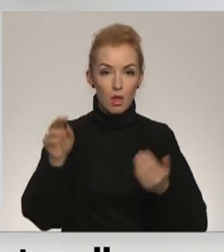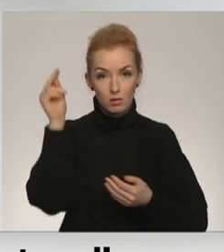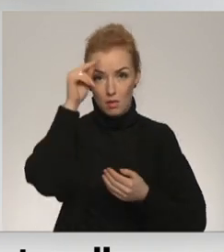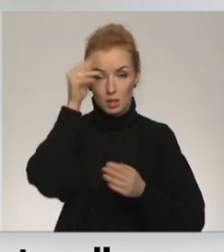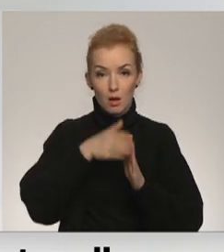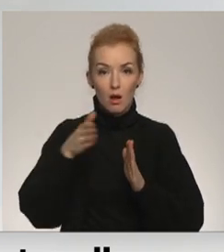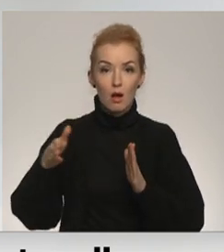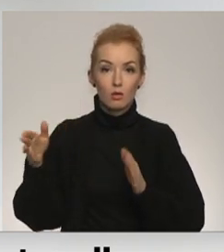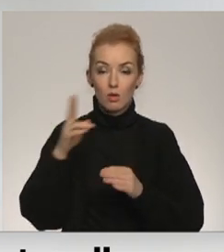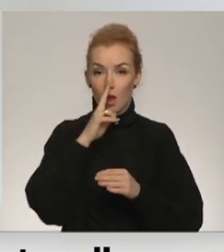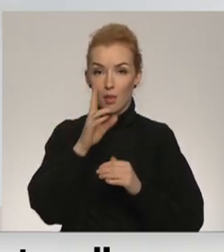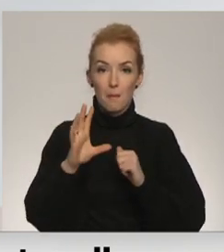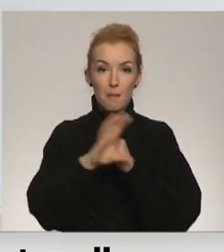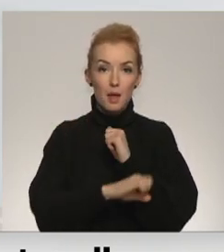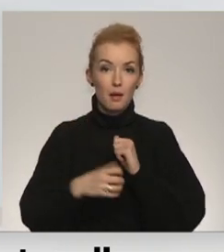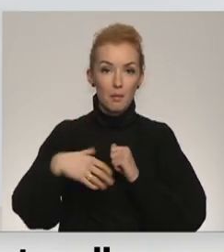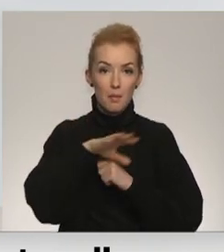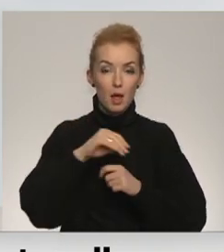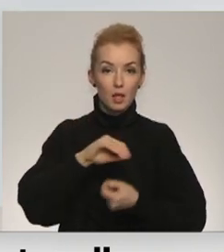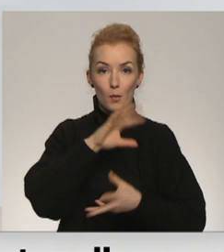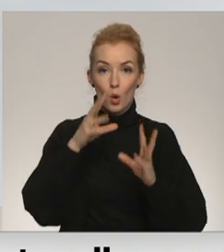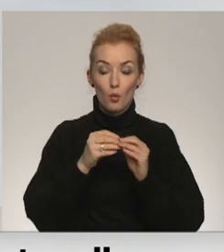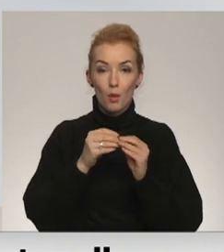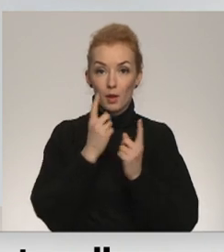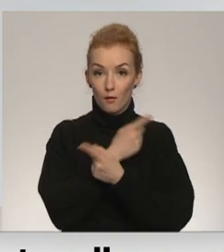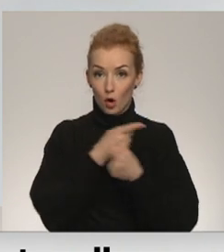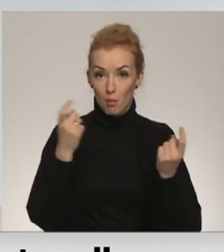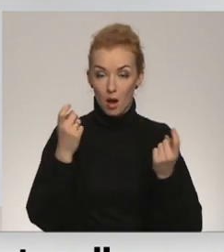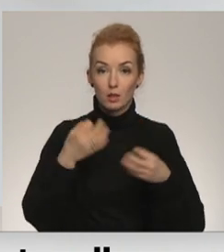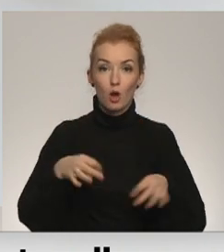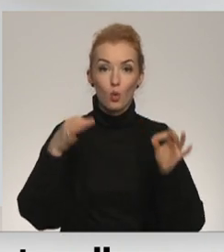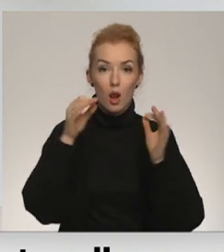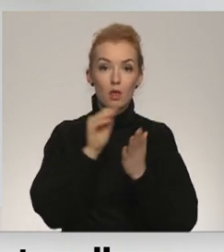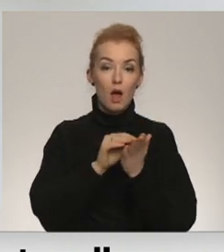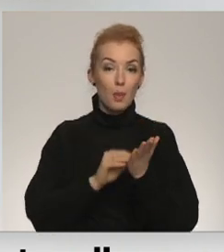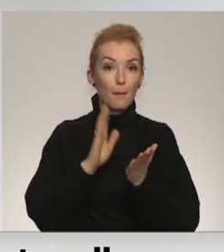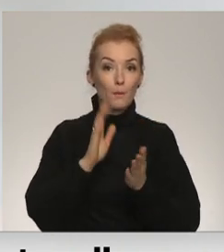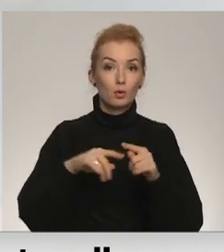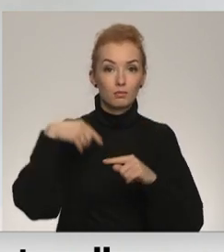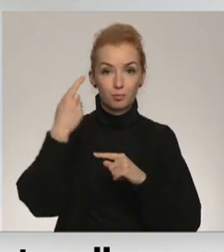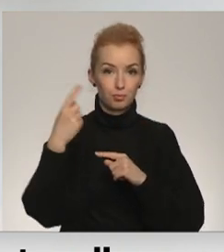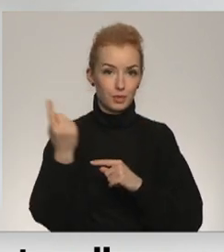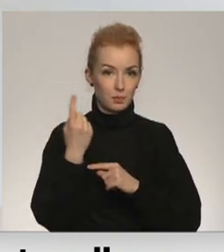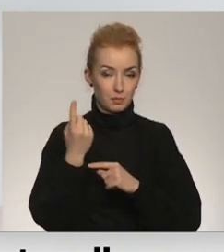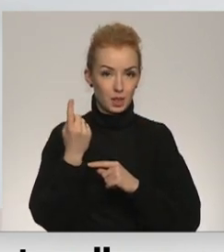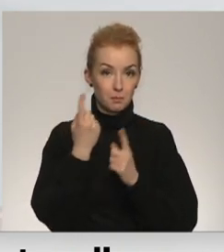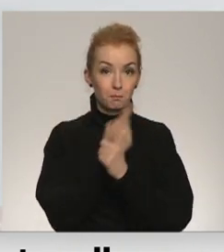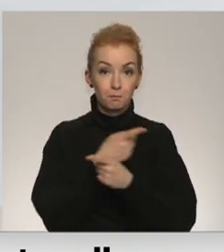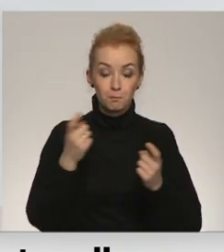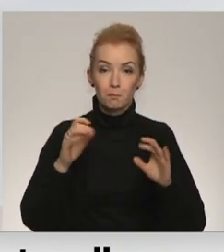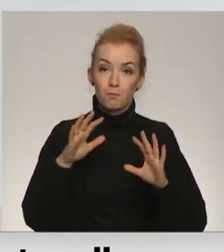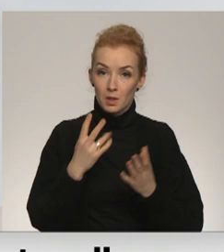nedēļu spēgās mēs apkopojam informāciju, tā kā aktuālie dati būs nākoši pirmdien, bet